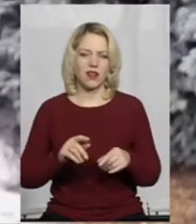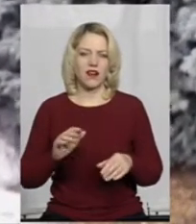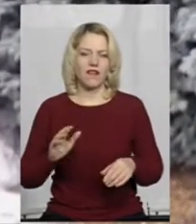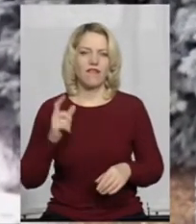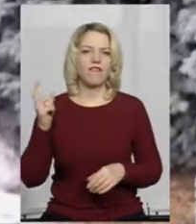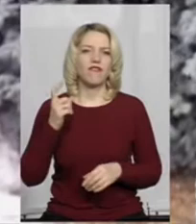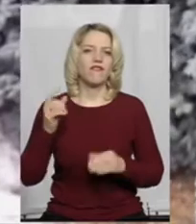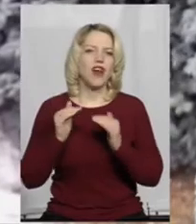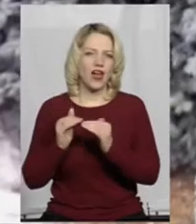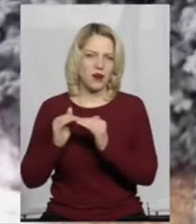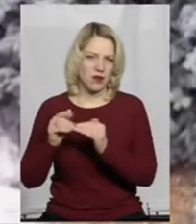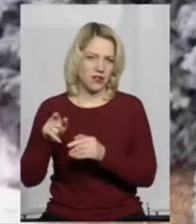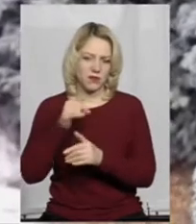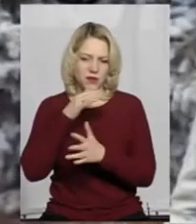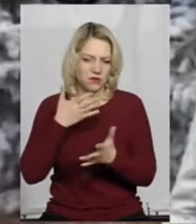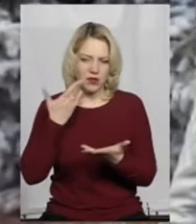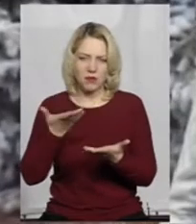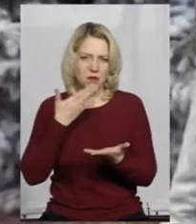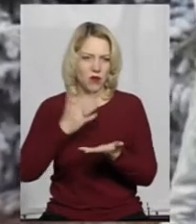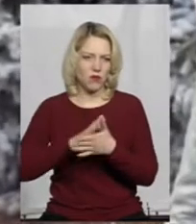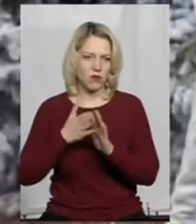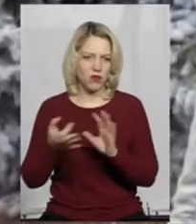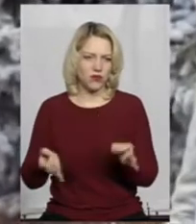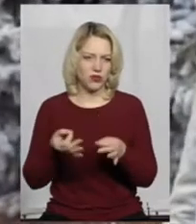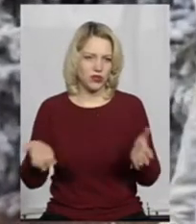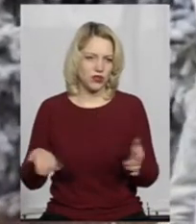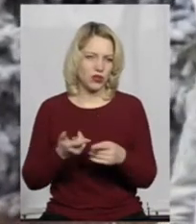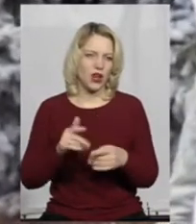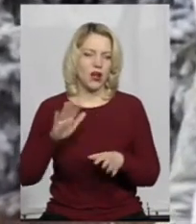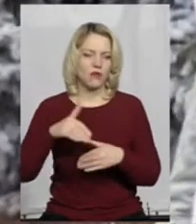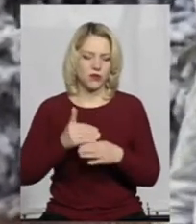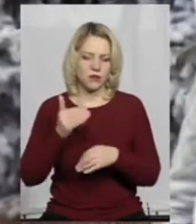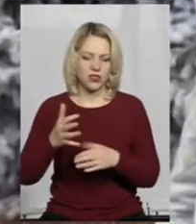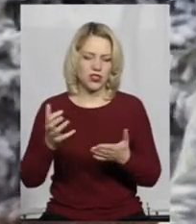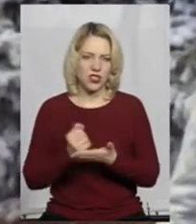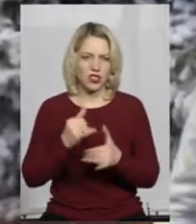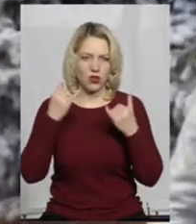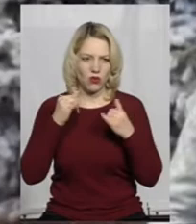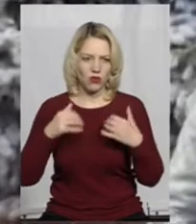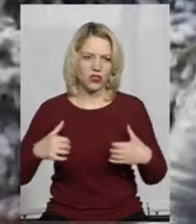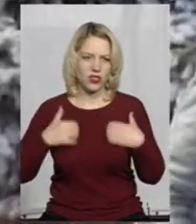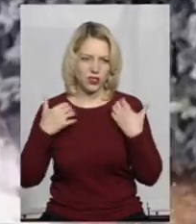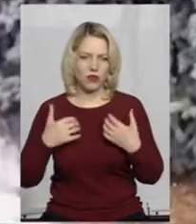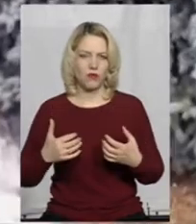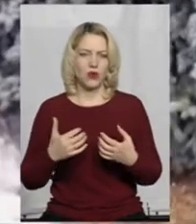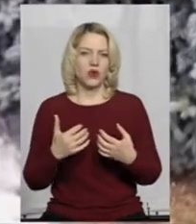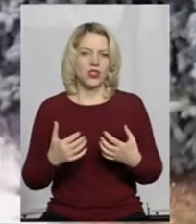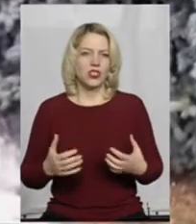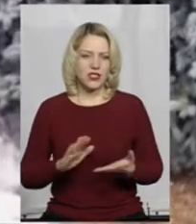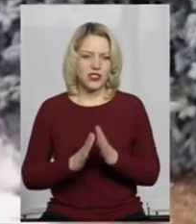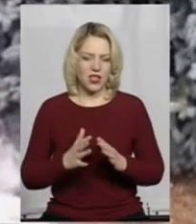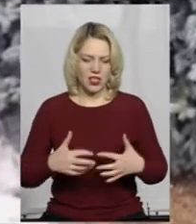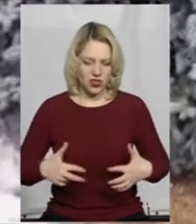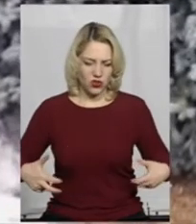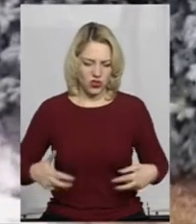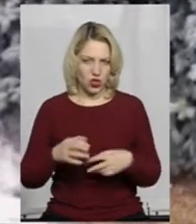якийсь доступ, там немає просто ні умов, нічого. Найшли ми потім пізніше корову, теж в жахливому стані, там кісти і шкура. Викликали поліцію,